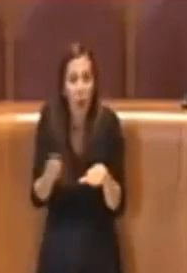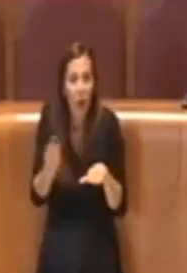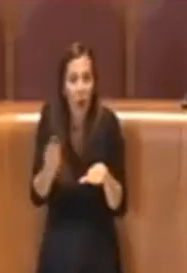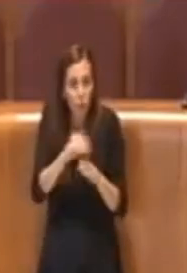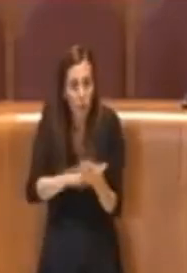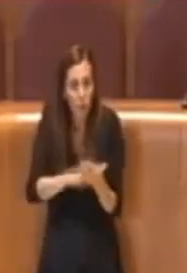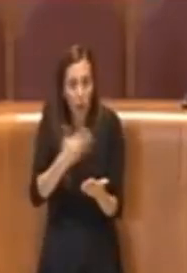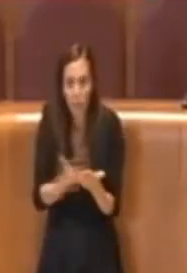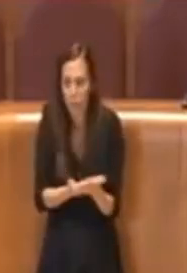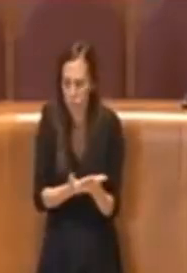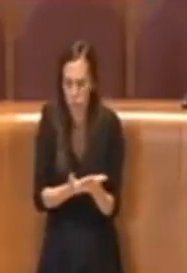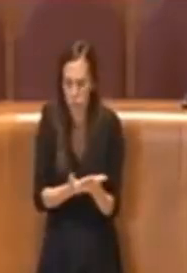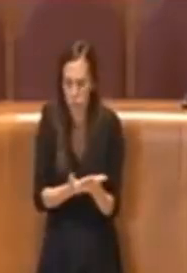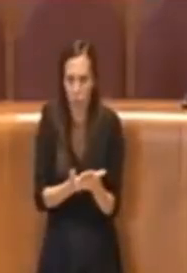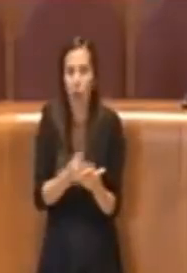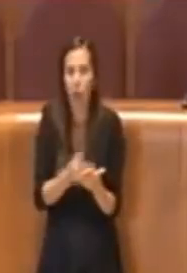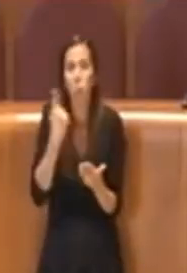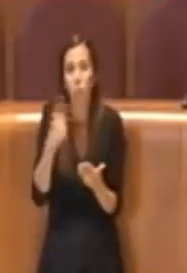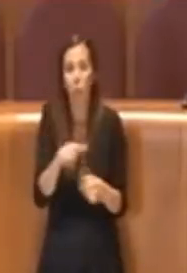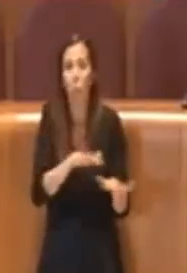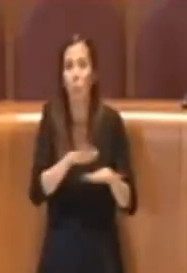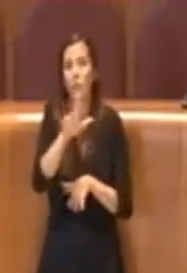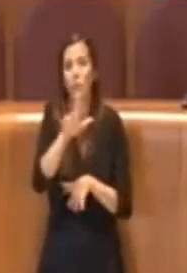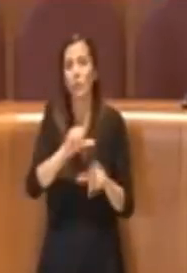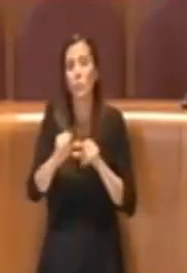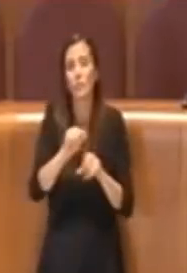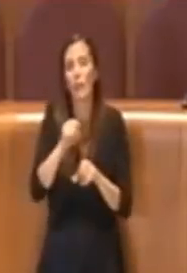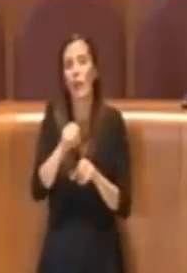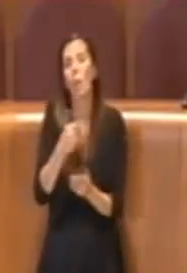pertanto anche su questa mozione il Movimento 5 Stelle si asterrà. Grazie.